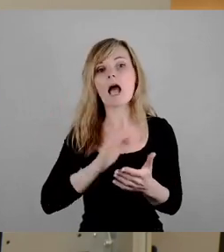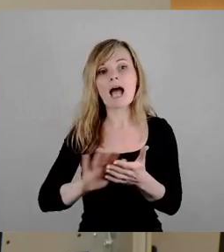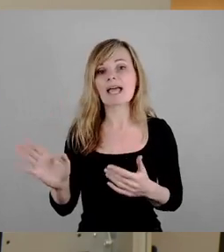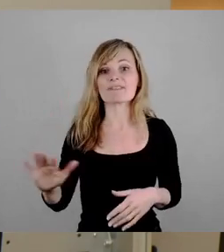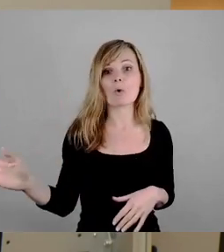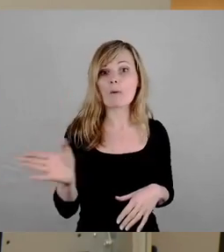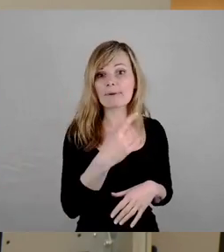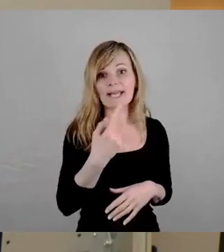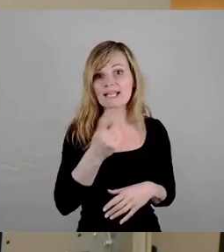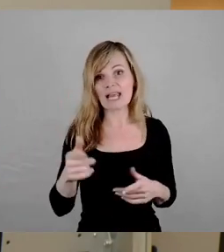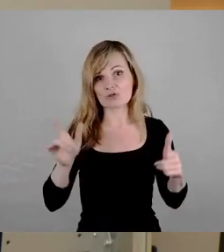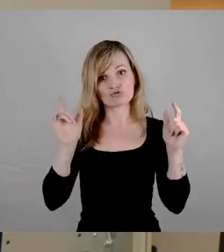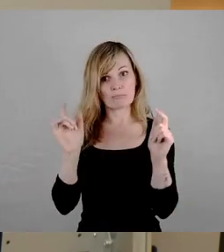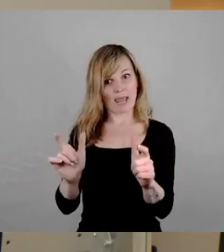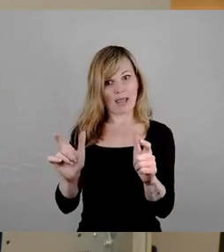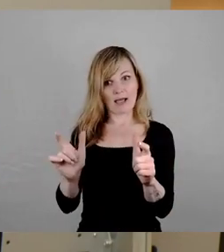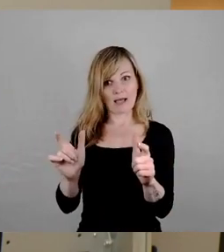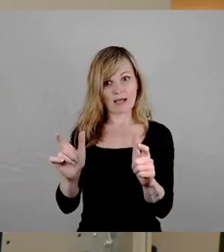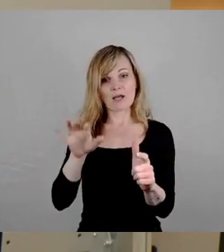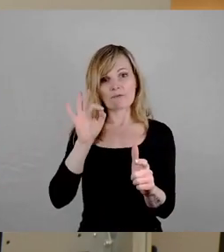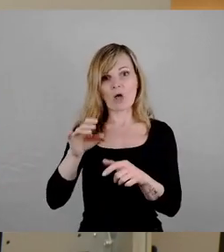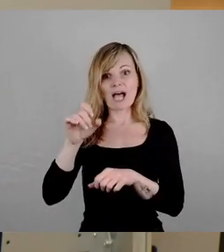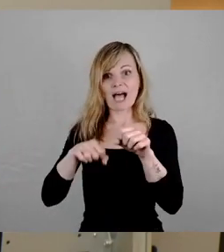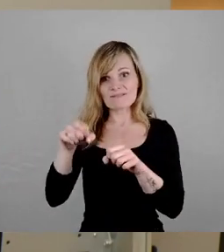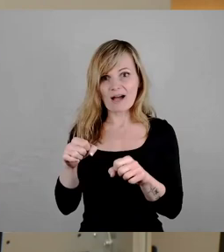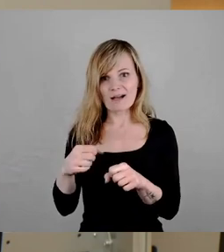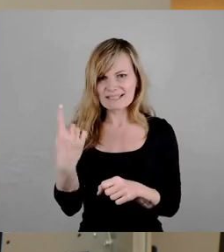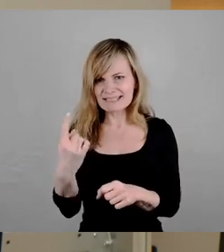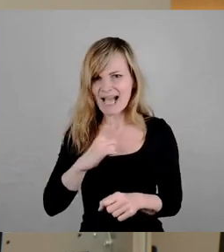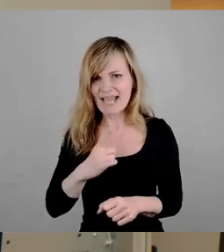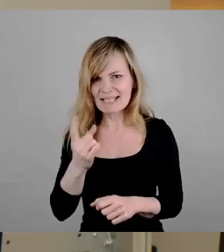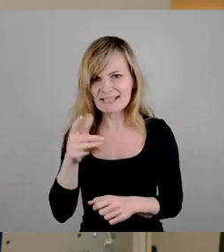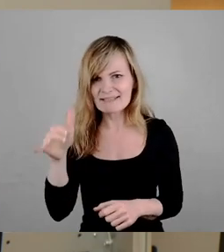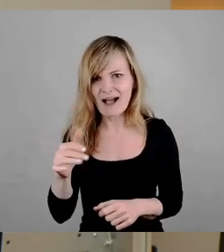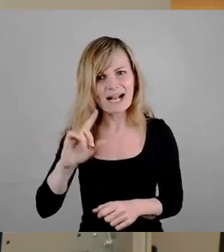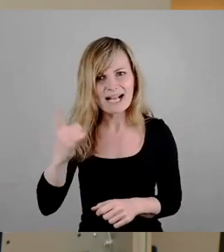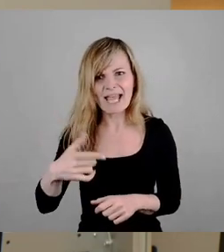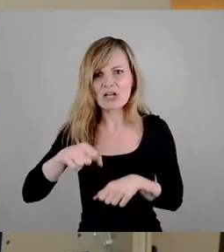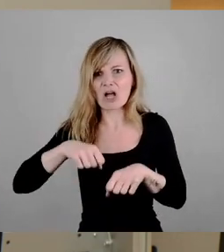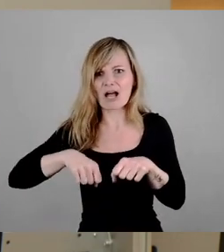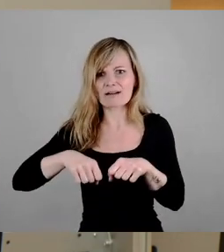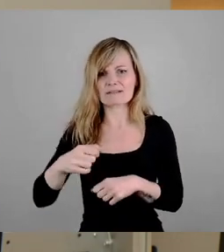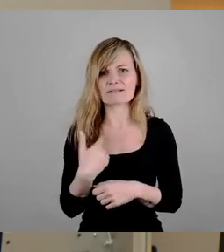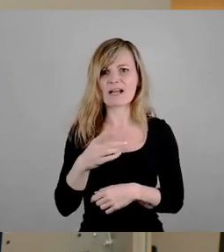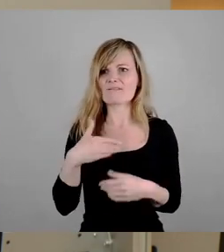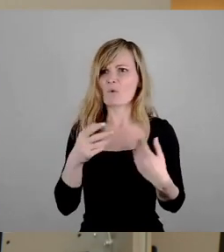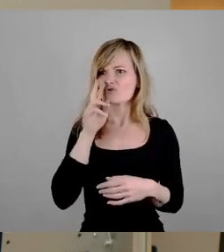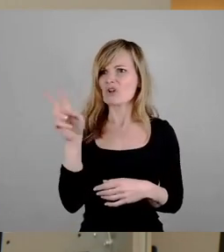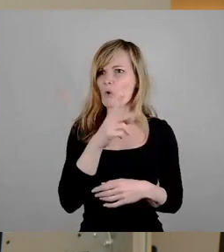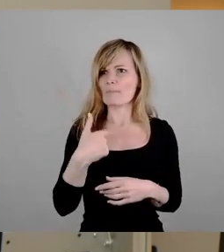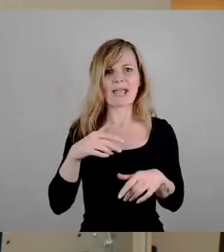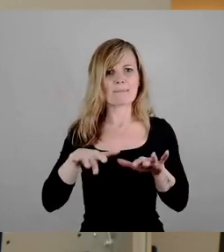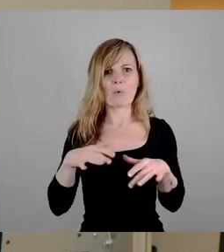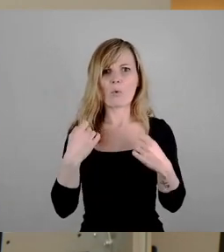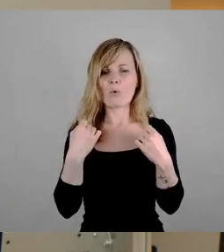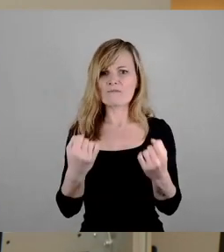alles wegsperre, bloß damit die Radfahrer, die ja gar nicht dort sind. Da strampelt ja gar keiner hoch. Also ich gucke da immer mit Freude, wenn ich mal im Büro fahre, ich sehe da kaum einen.